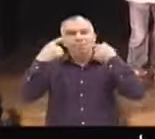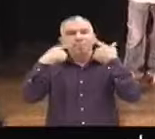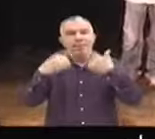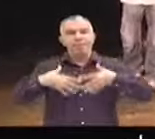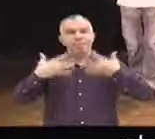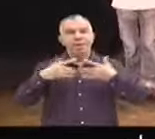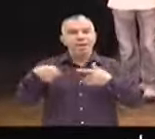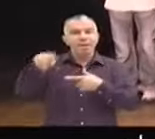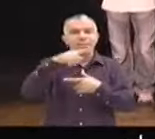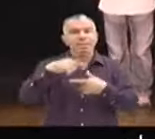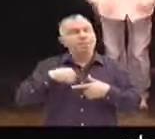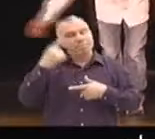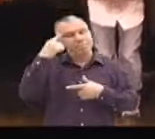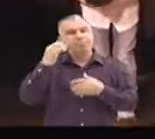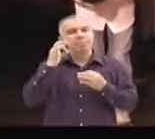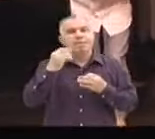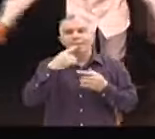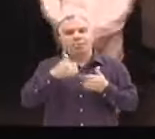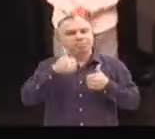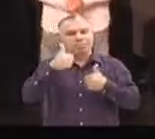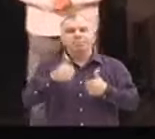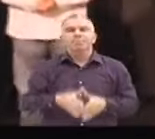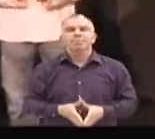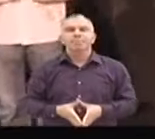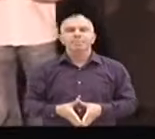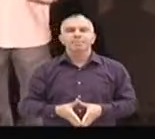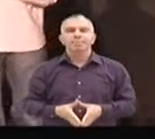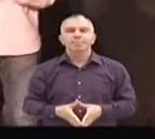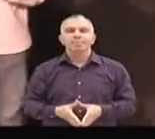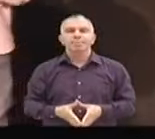mission est accomplie. C'est fantastique comme métier.